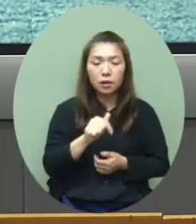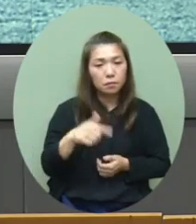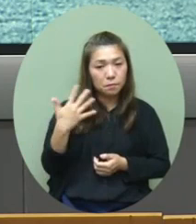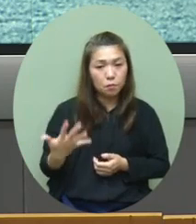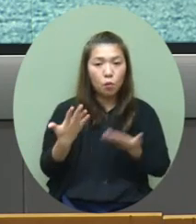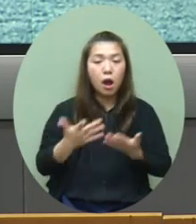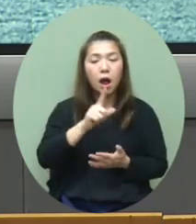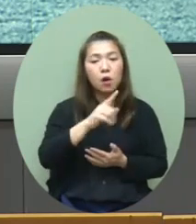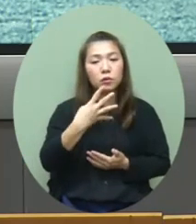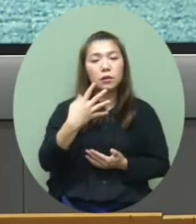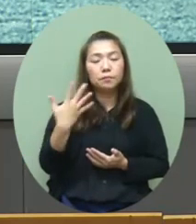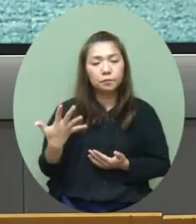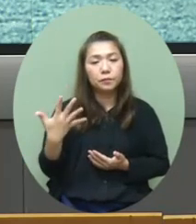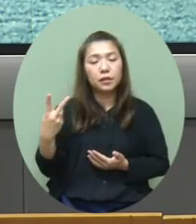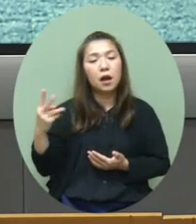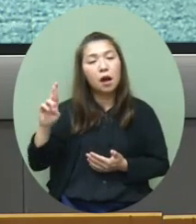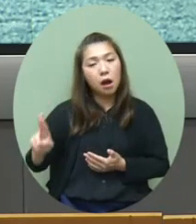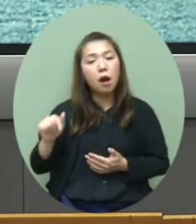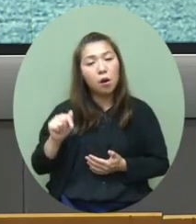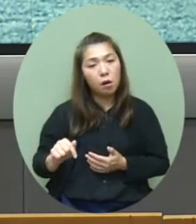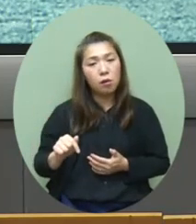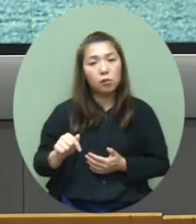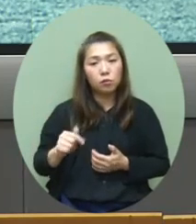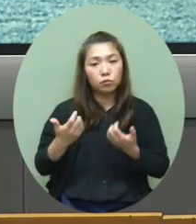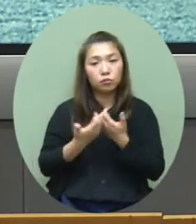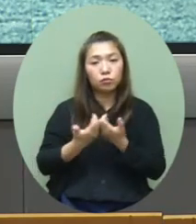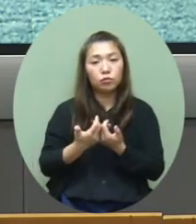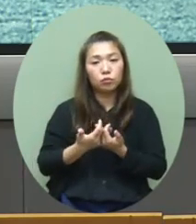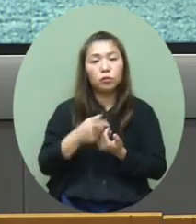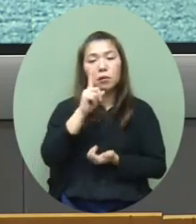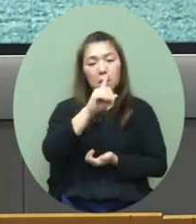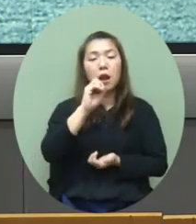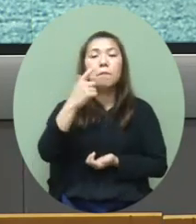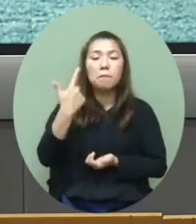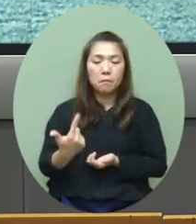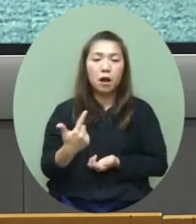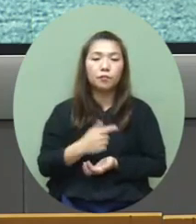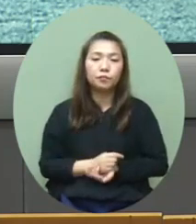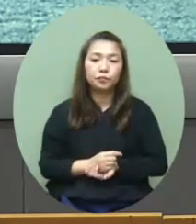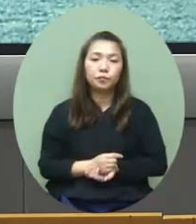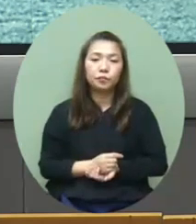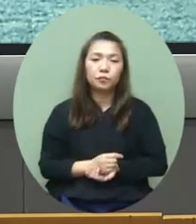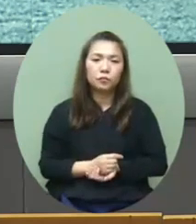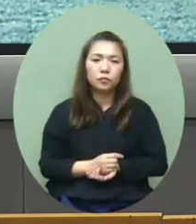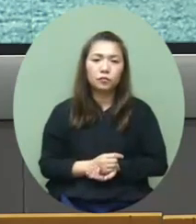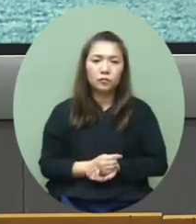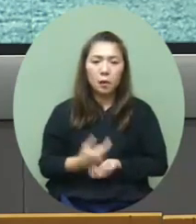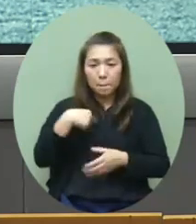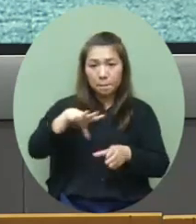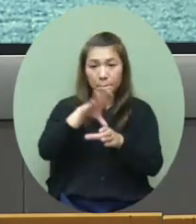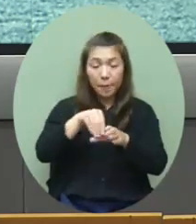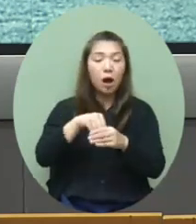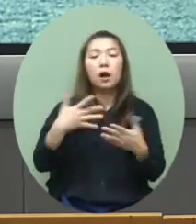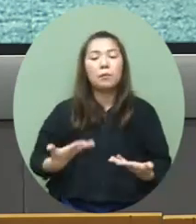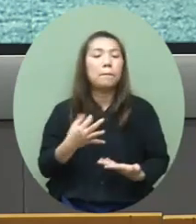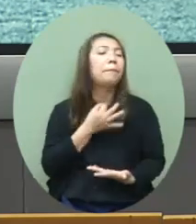是帶L452R的個案就是有108宗那我就未包含今天的個